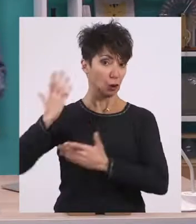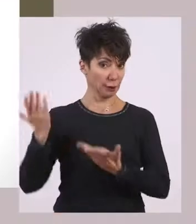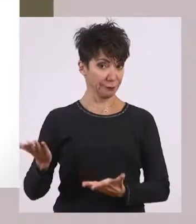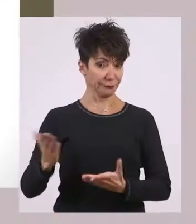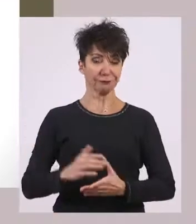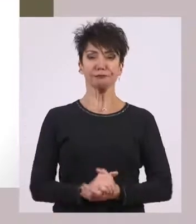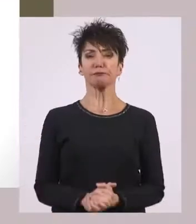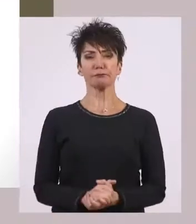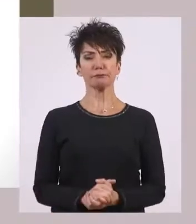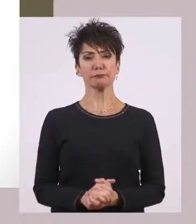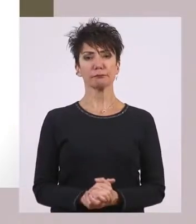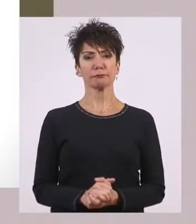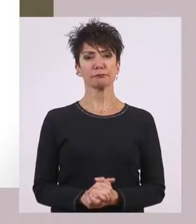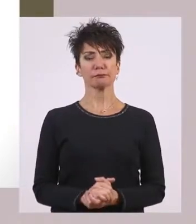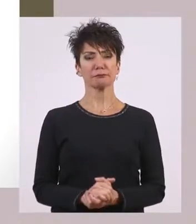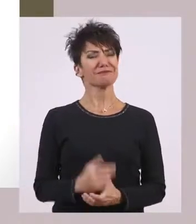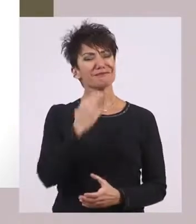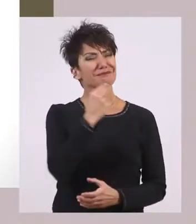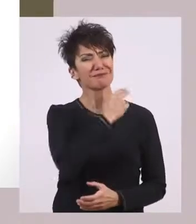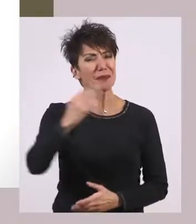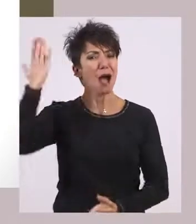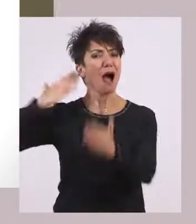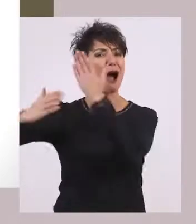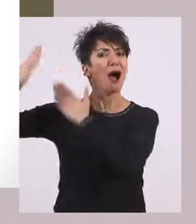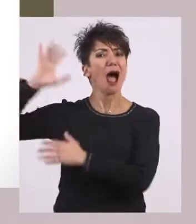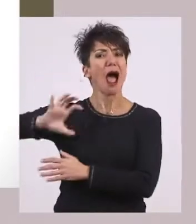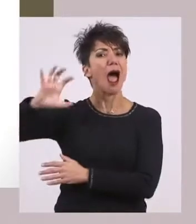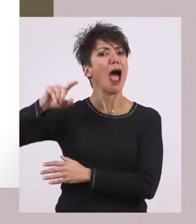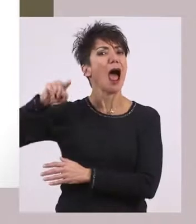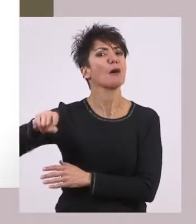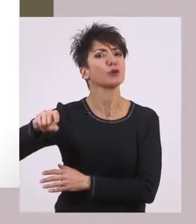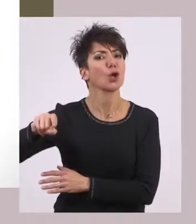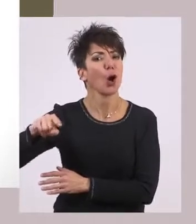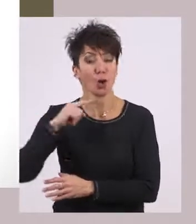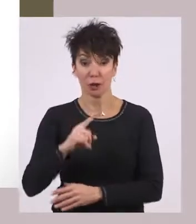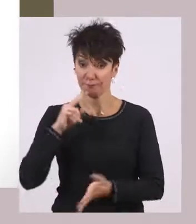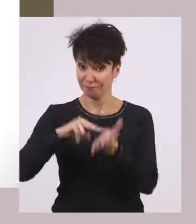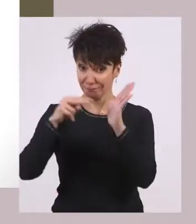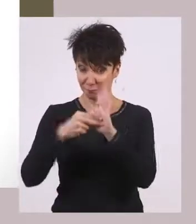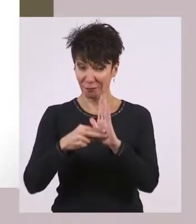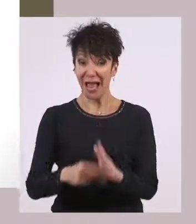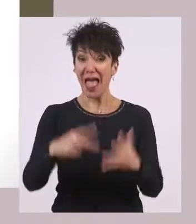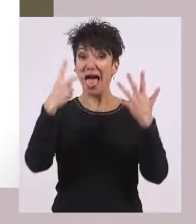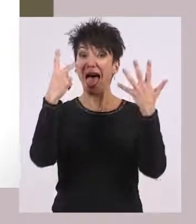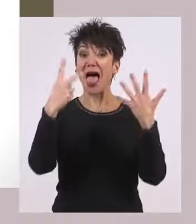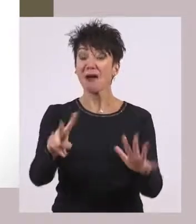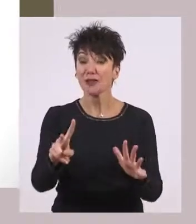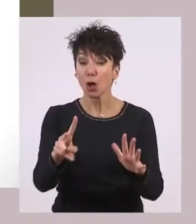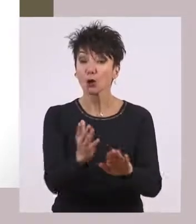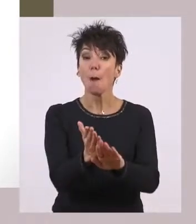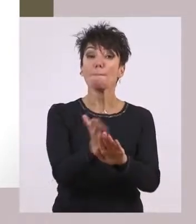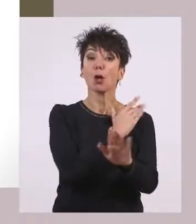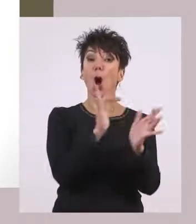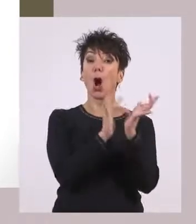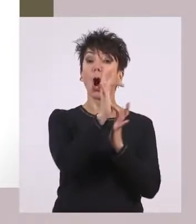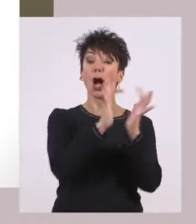Ποια ήταν όμως περίπου η αρχαϊκή εποχή. Η αρχαϊκή εποχή εντοπίζεται μεταξύ 700 π.Χ. ως το 508